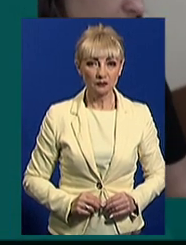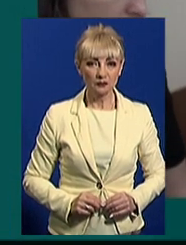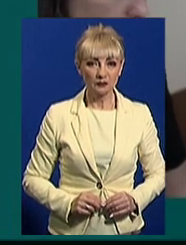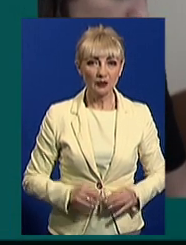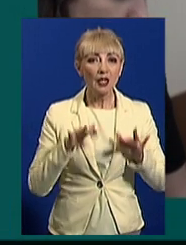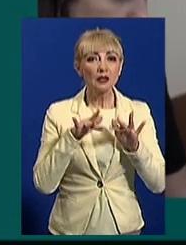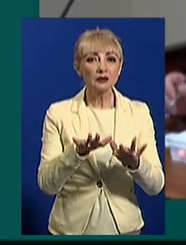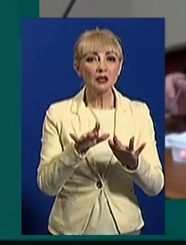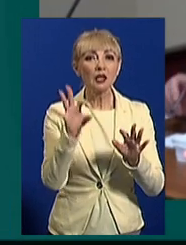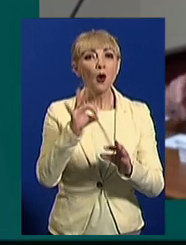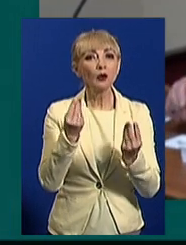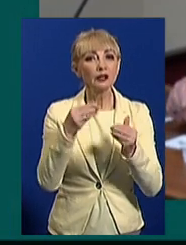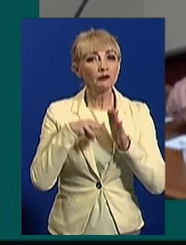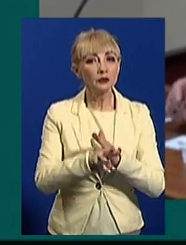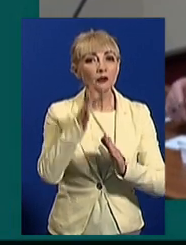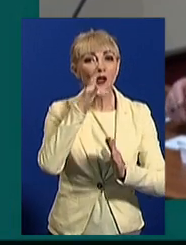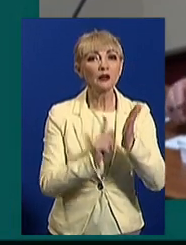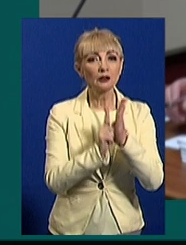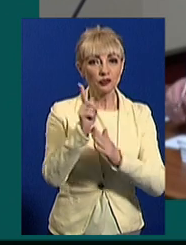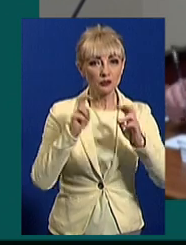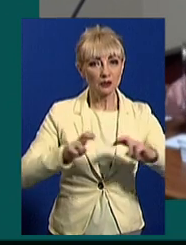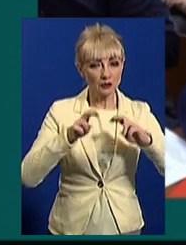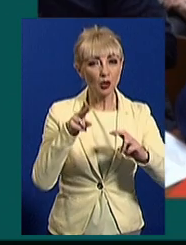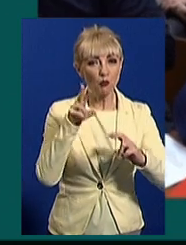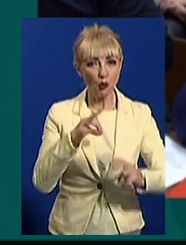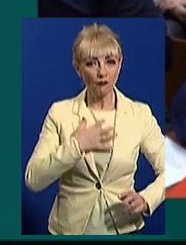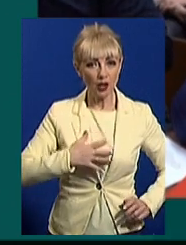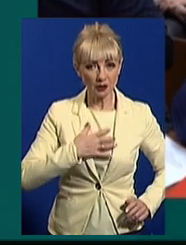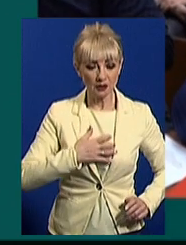Справа про тарифи у метро. Коли розпочнуть розгляд по суті.